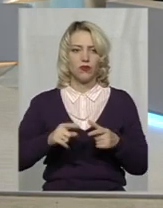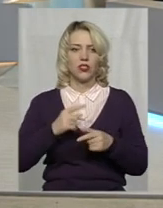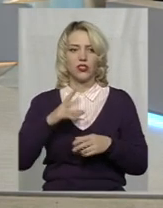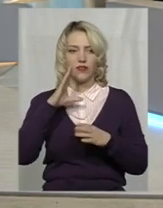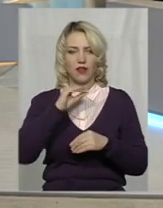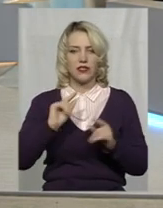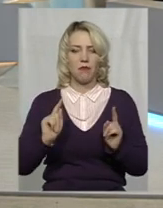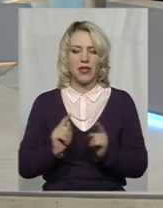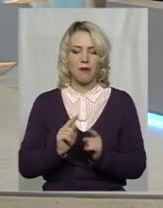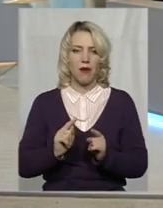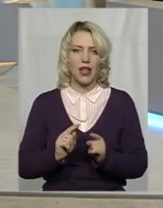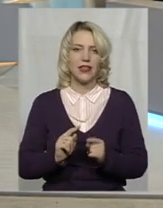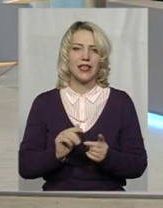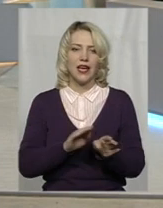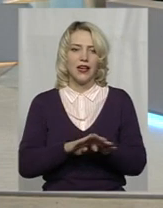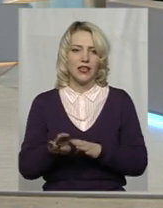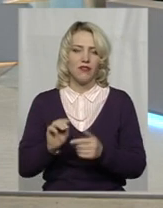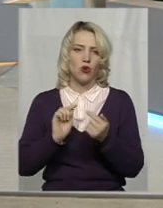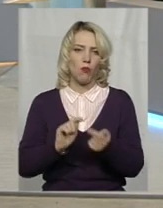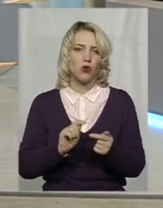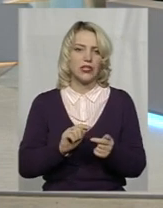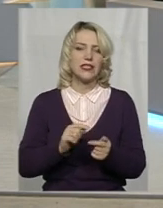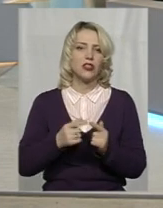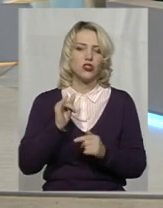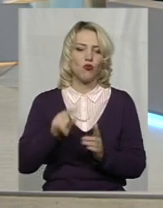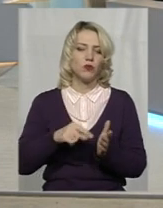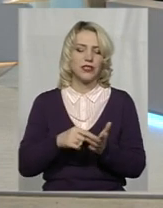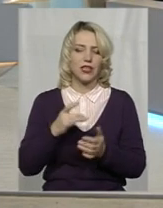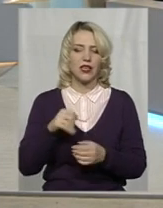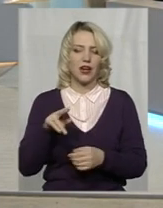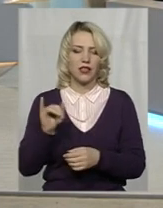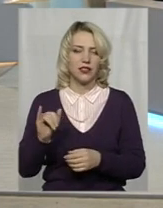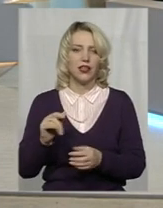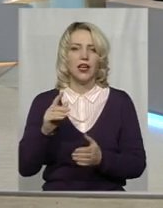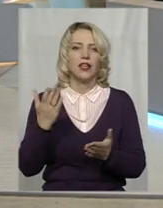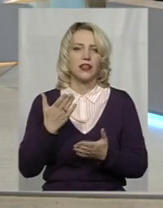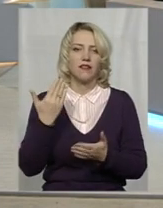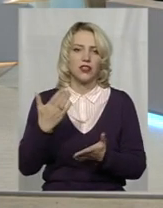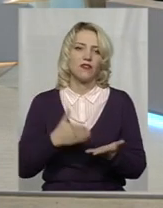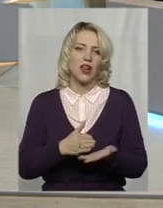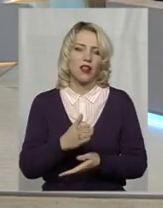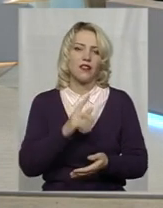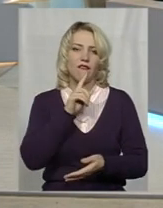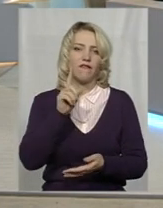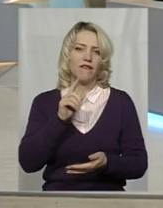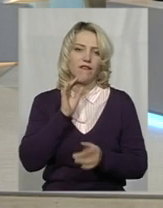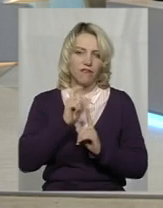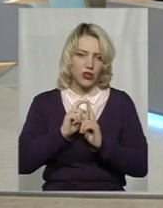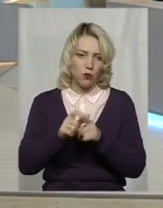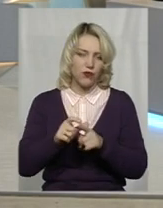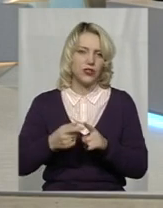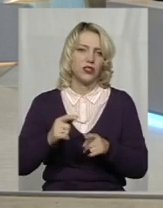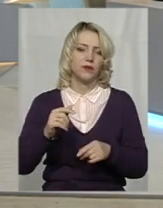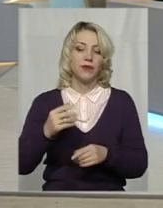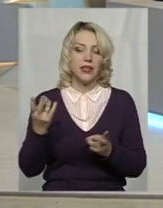знаки мінімальний рівень опозиційності в міській раді? Чи свій варіант маєте відповіді? Ну, слід